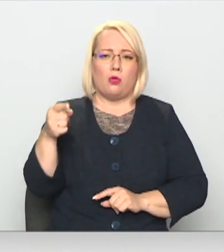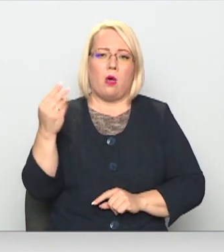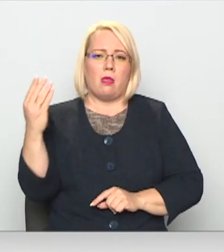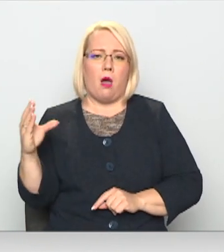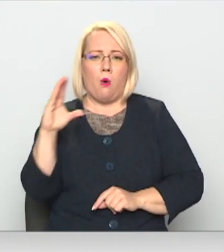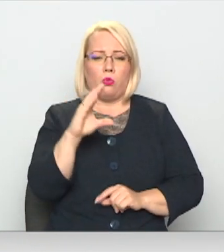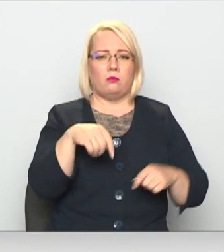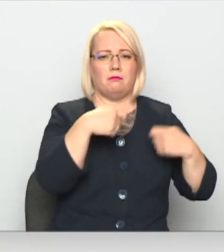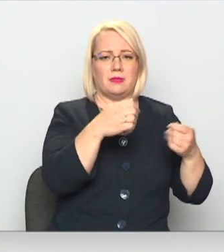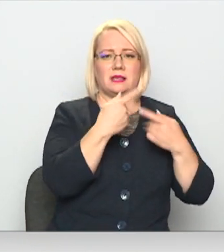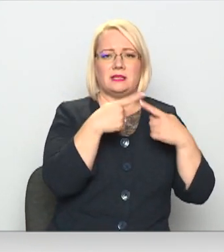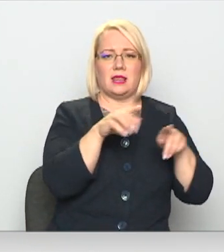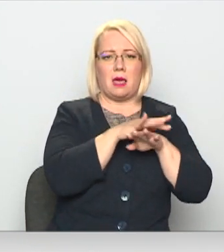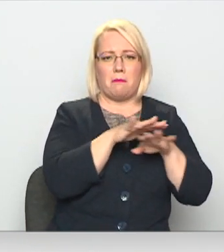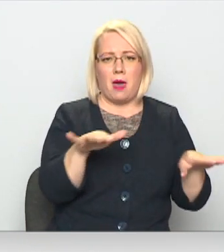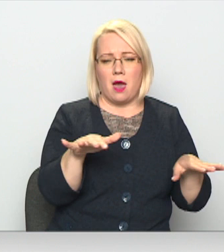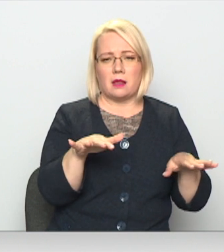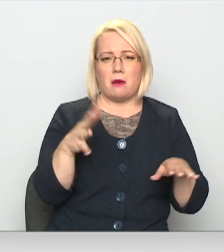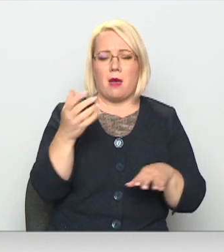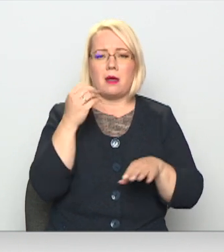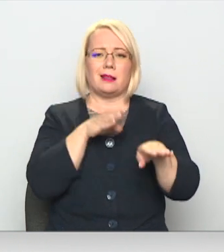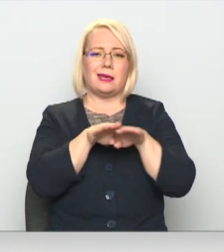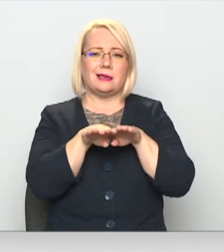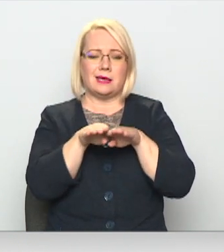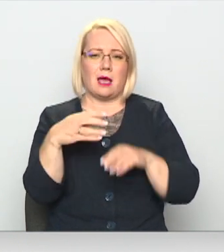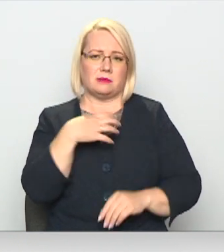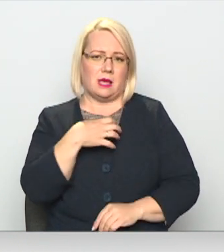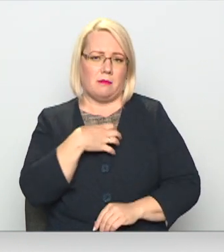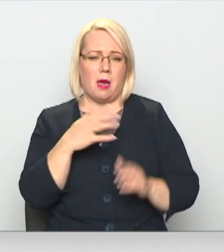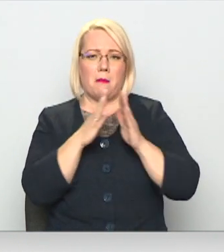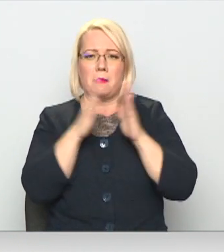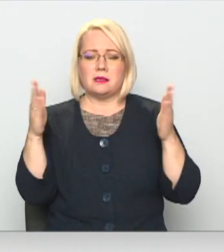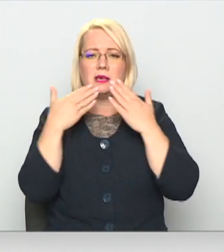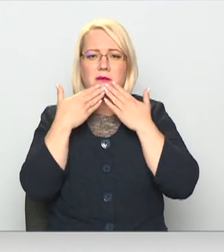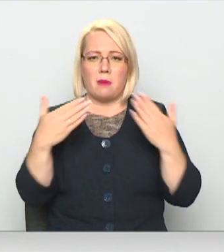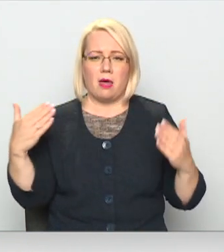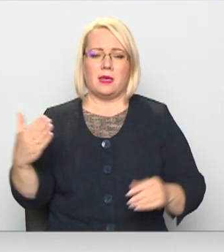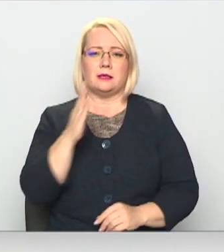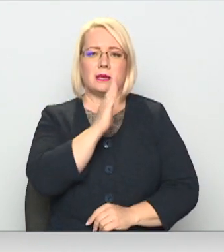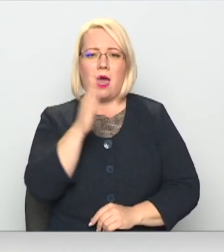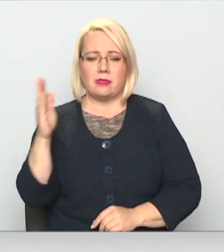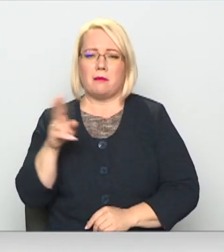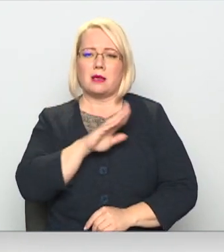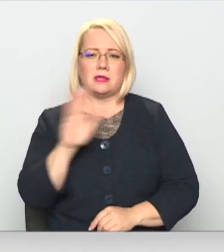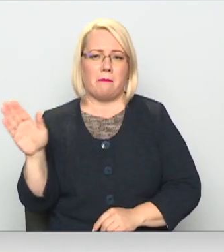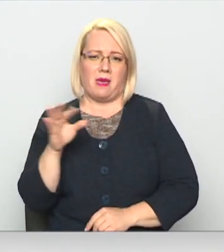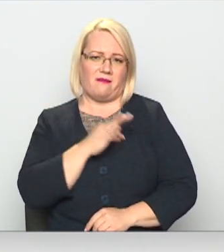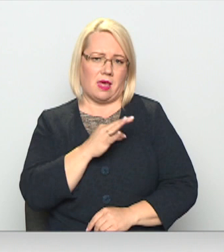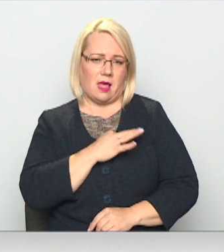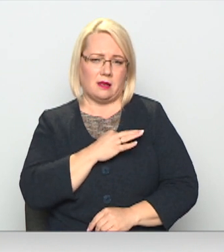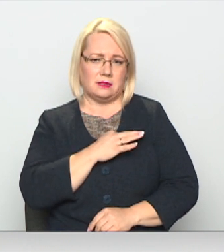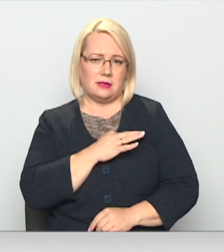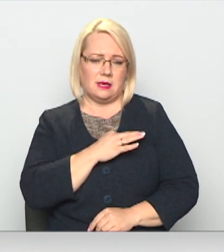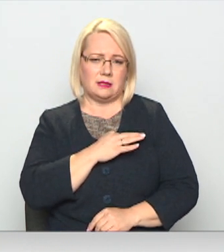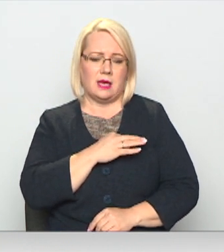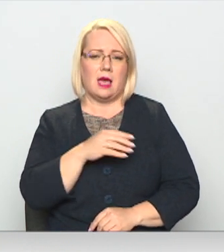citiem bērniem ar līdzīgām diagnozēm. Milzīgs paldījās katram, kas nepalika vienaldzīgs. Zēns ne